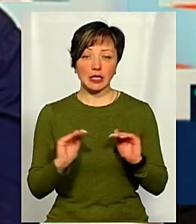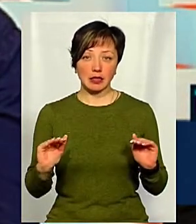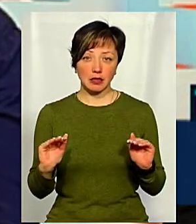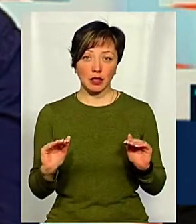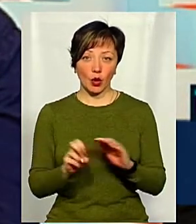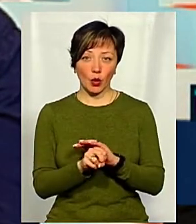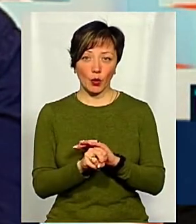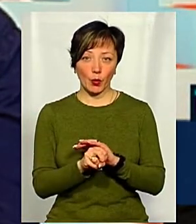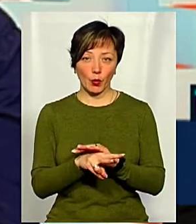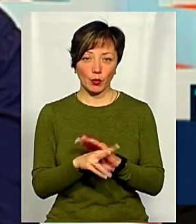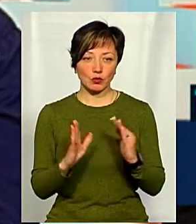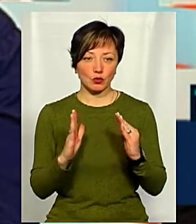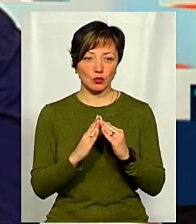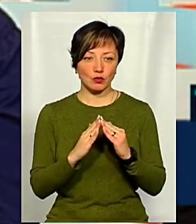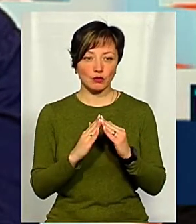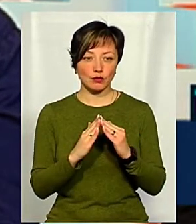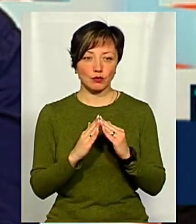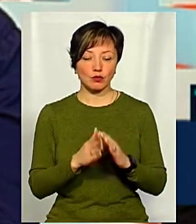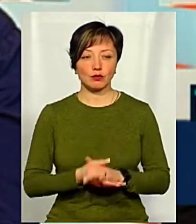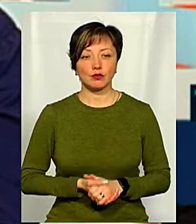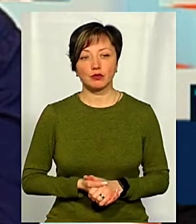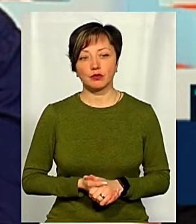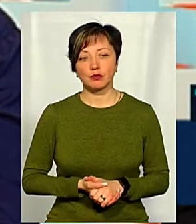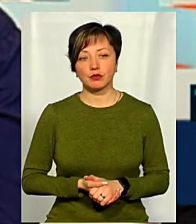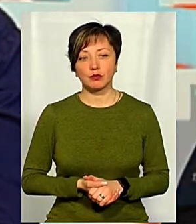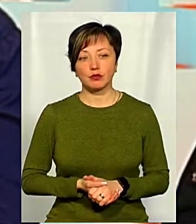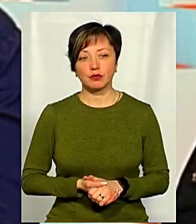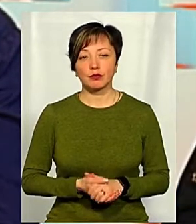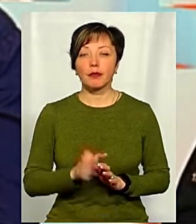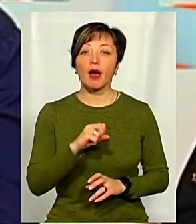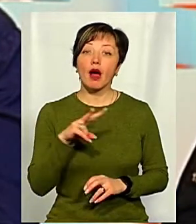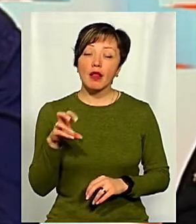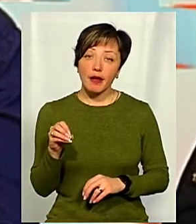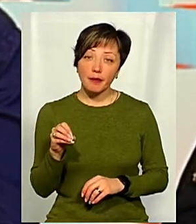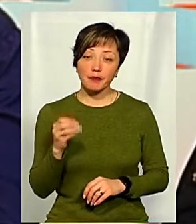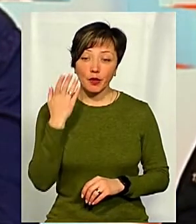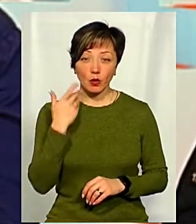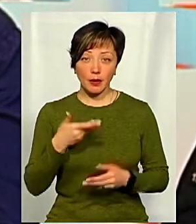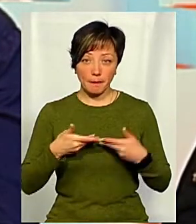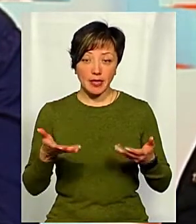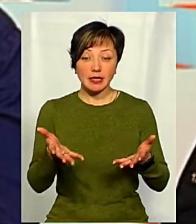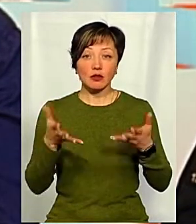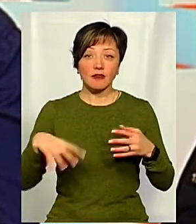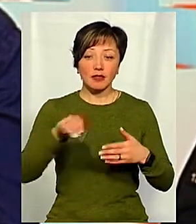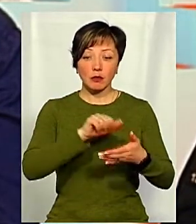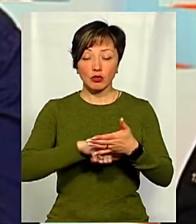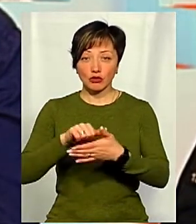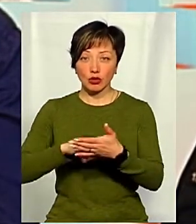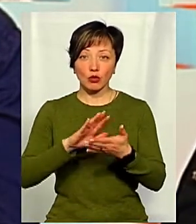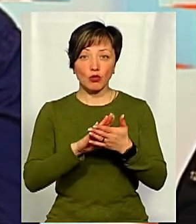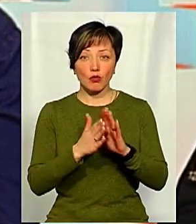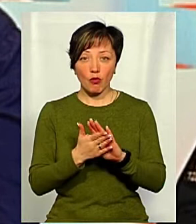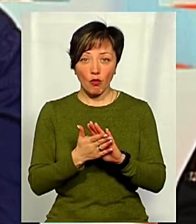з тих чи інших причин залишали постійні місця проживання. Але, як правило, коли ми з'ясовуємо всі причини і умови,